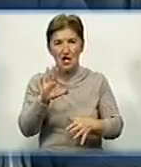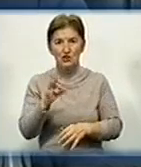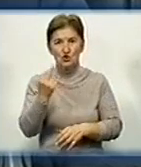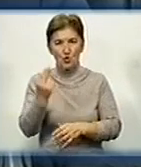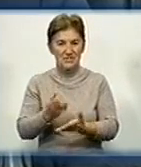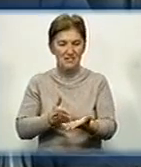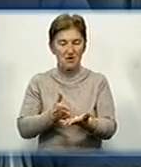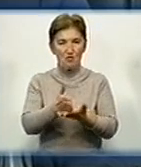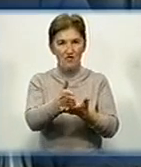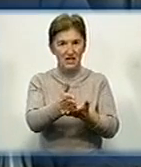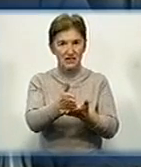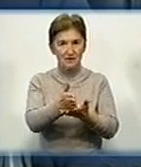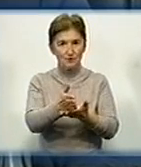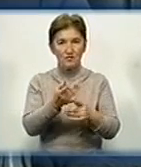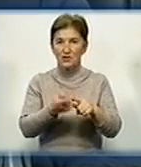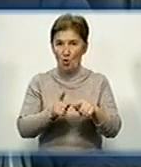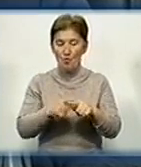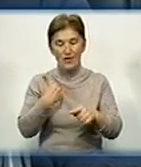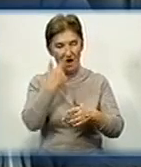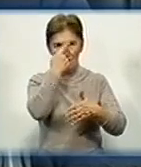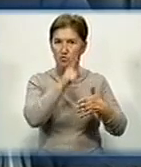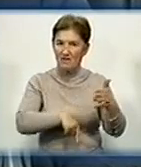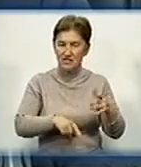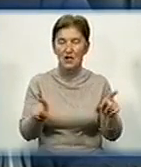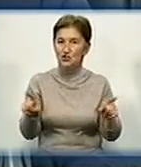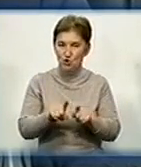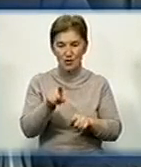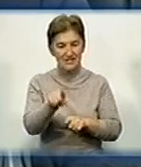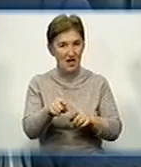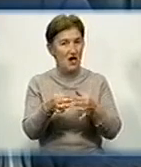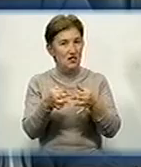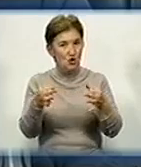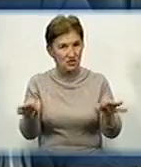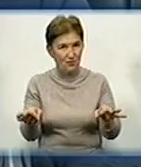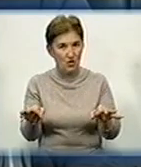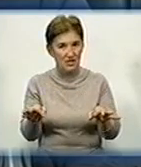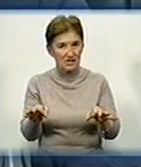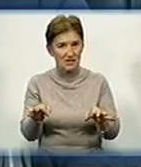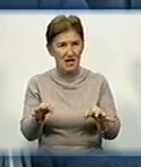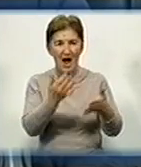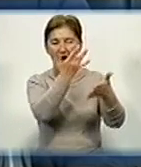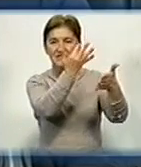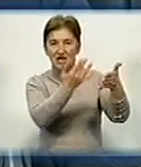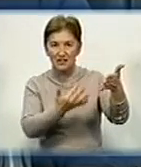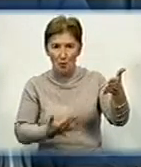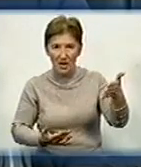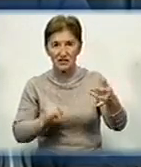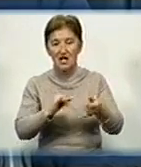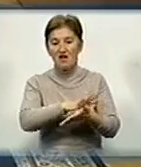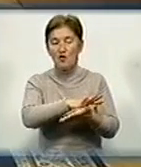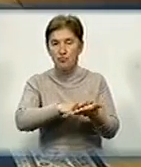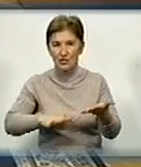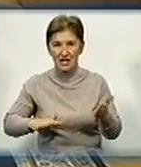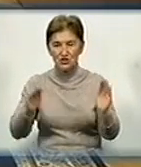спрямування. Тому я впевнений, що це дозволить розширити асортимент лікарських препаратів і в подальшому